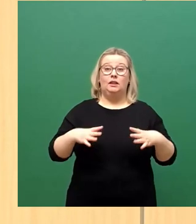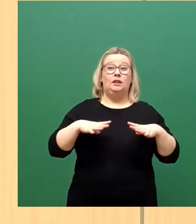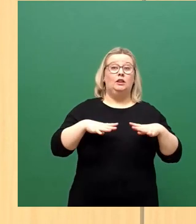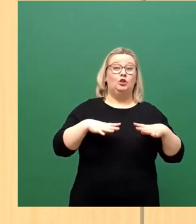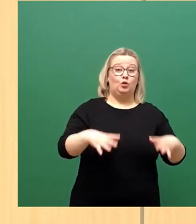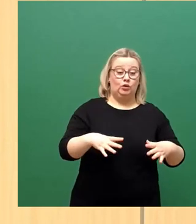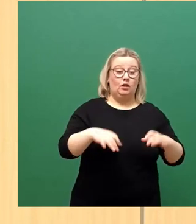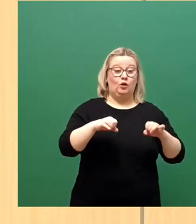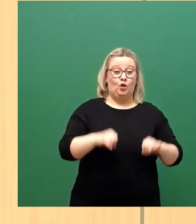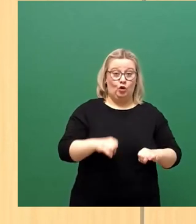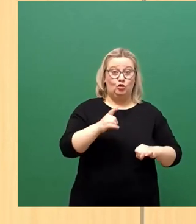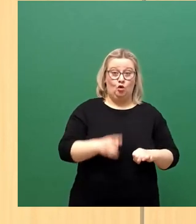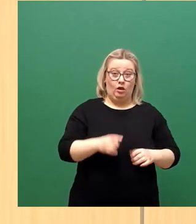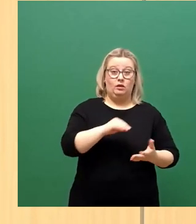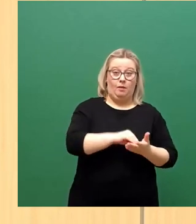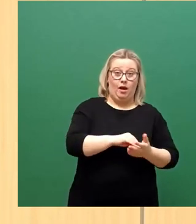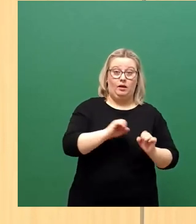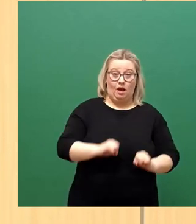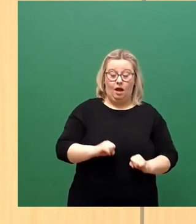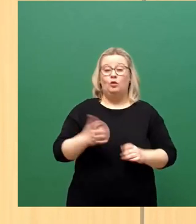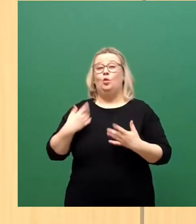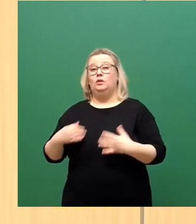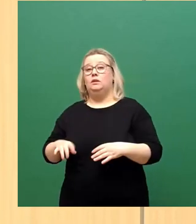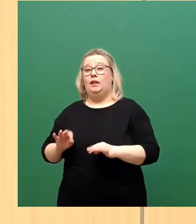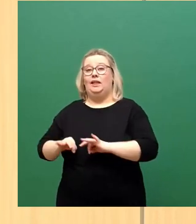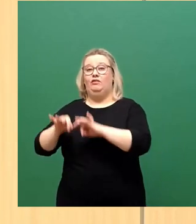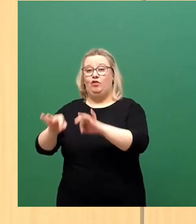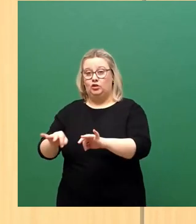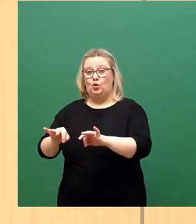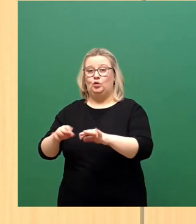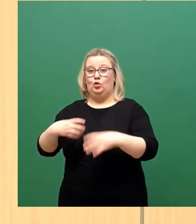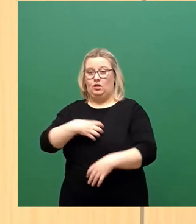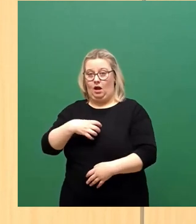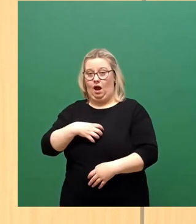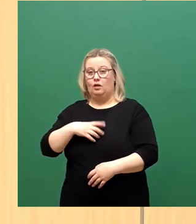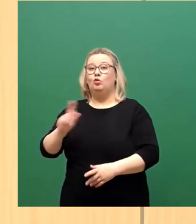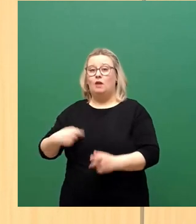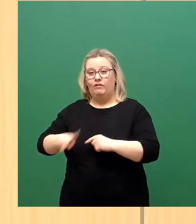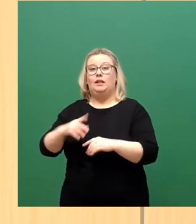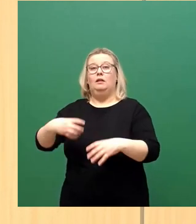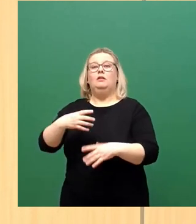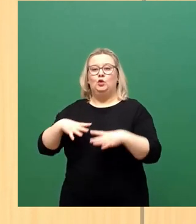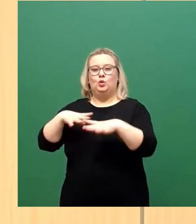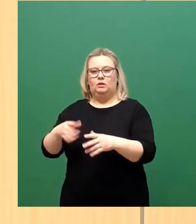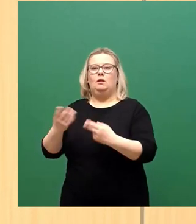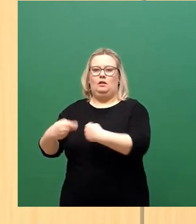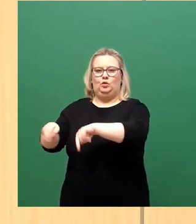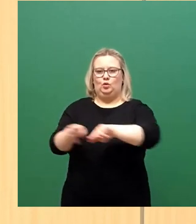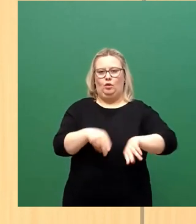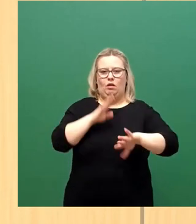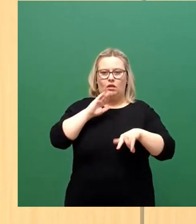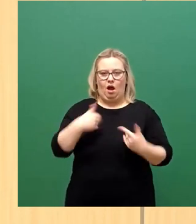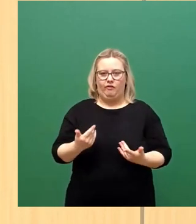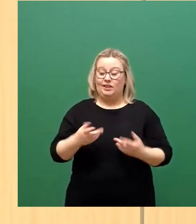Sachen teilnehmen und Kranke, Infektiöse müssen erst wieder gesunden und können dann wieder mitmachen. Daher die Unterscheidung nicht zwischen